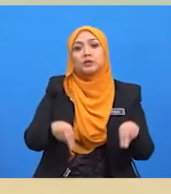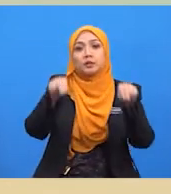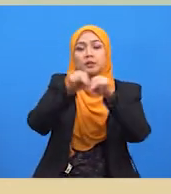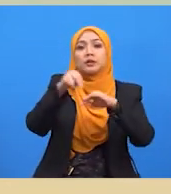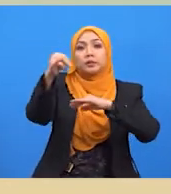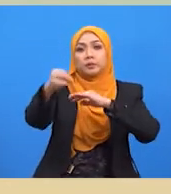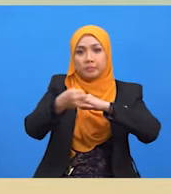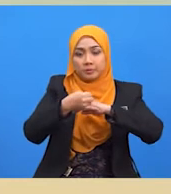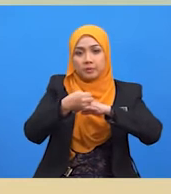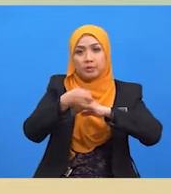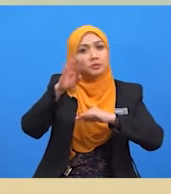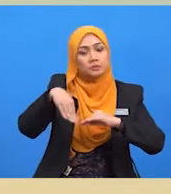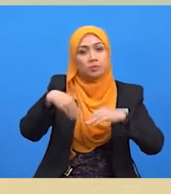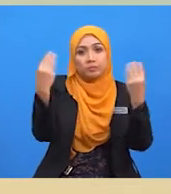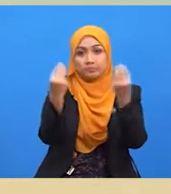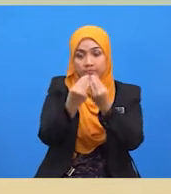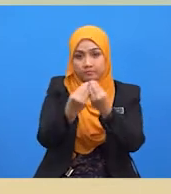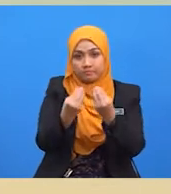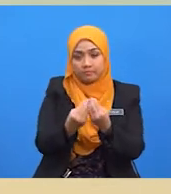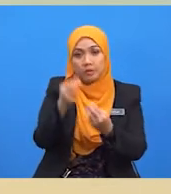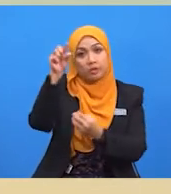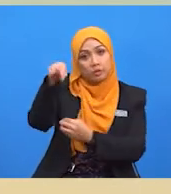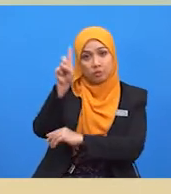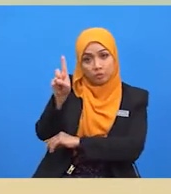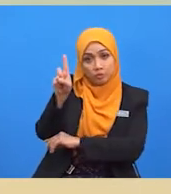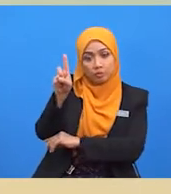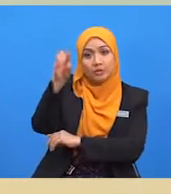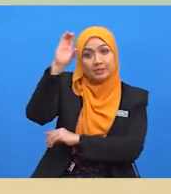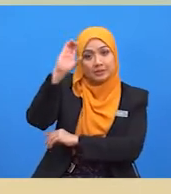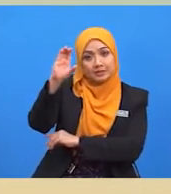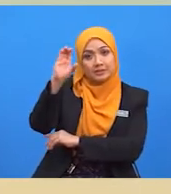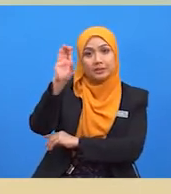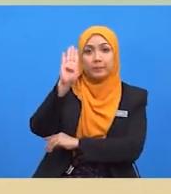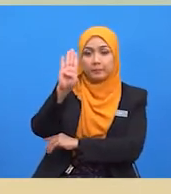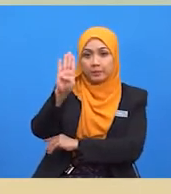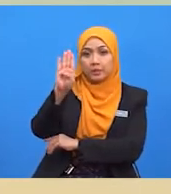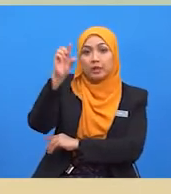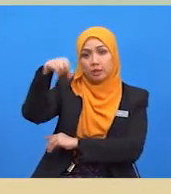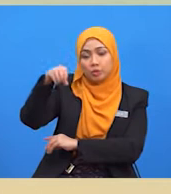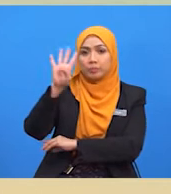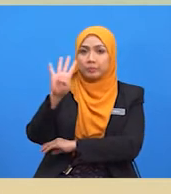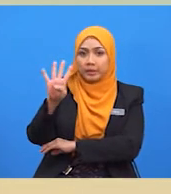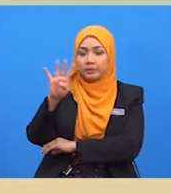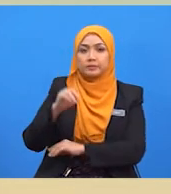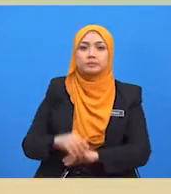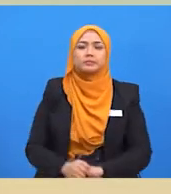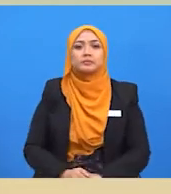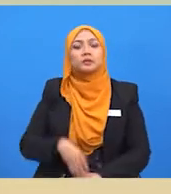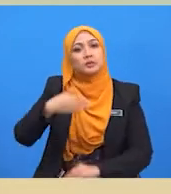sebelum tarif adalah Q1-CBQ4.